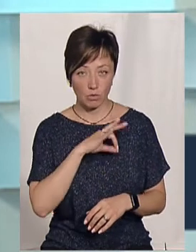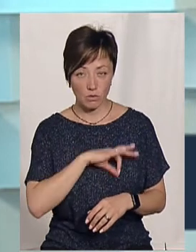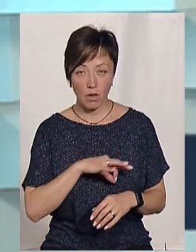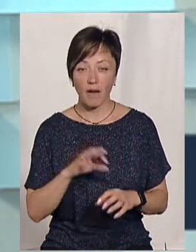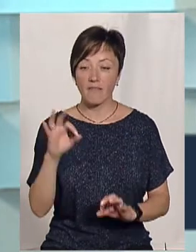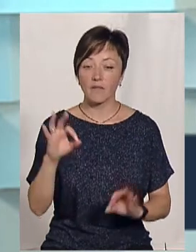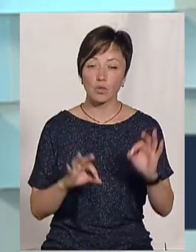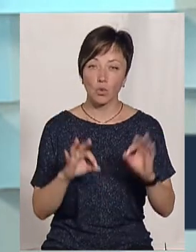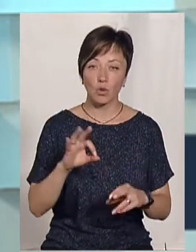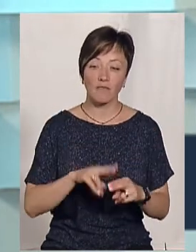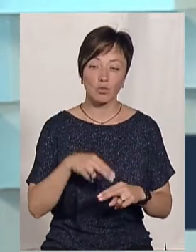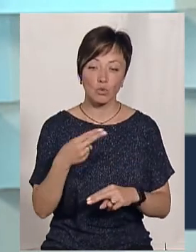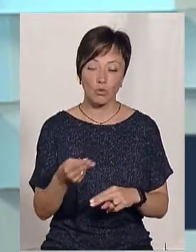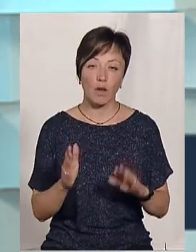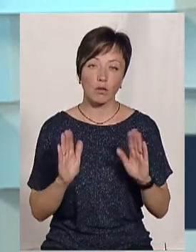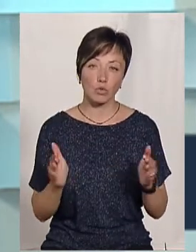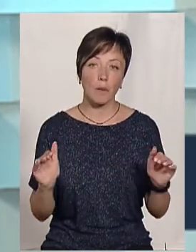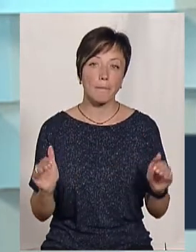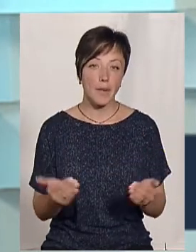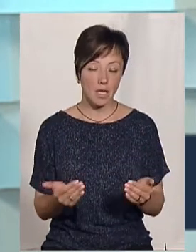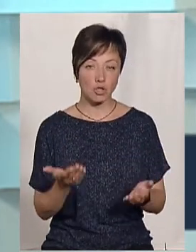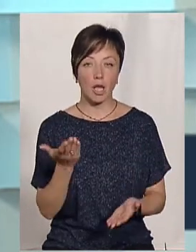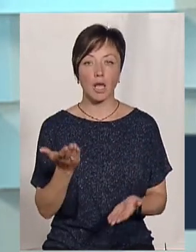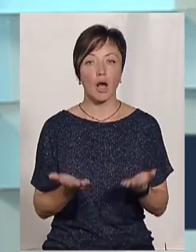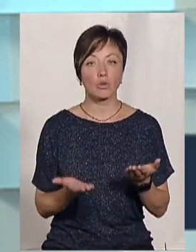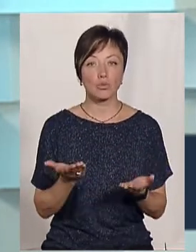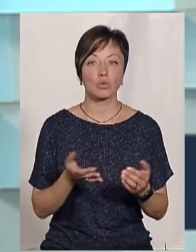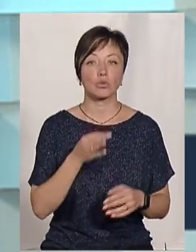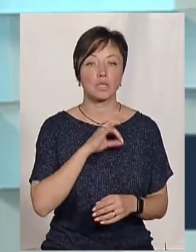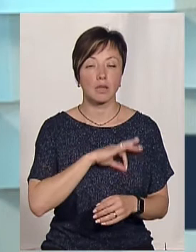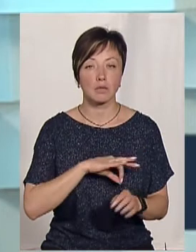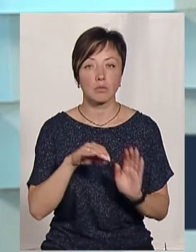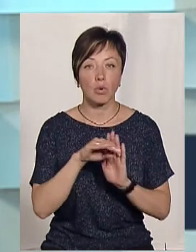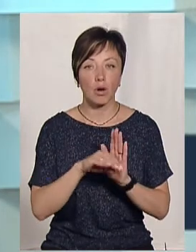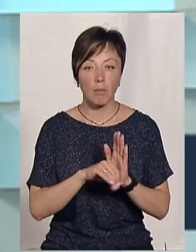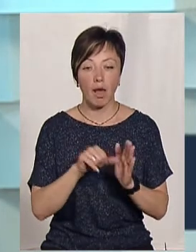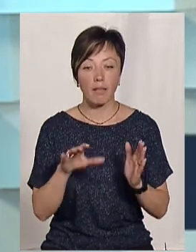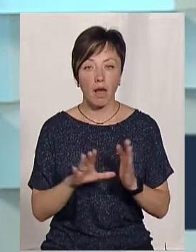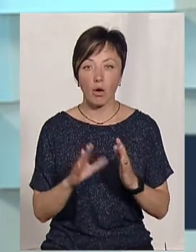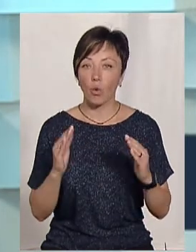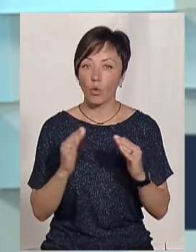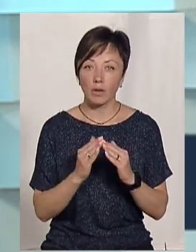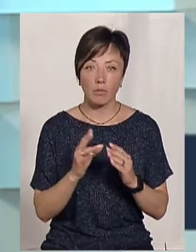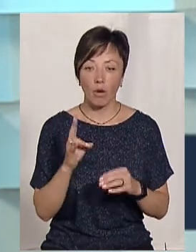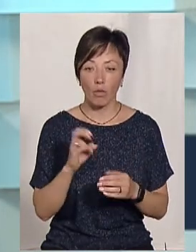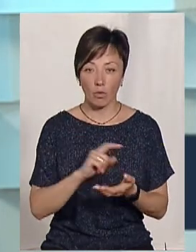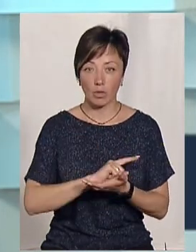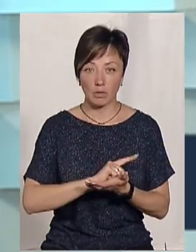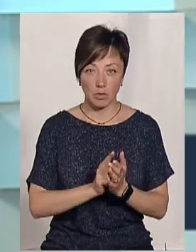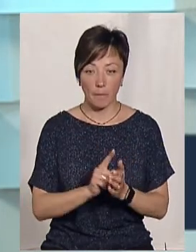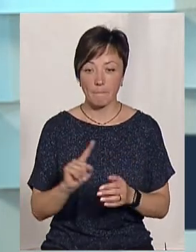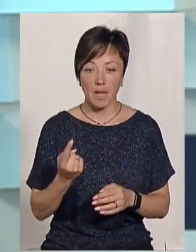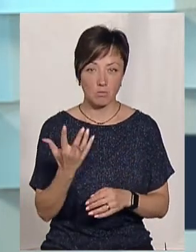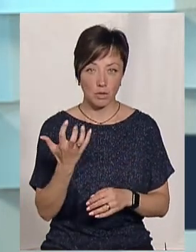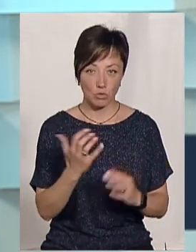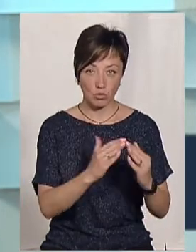відсоток відшкодування буде менший. Якщо скористуватися програмою енергодім, але не відкладно, тому що перших